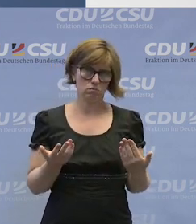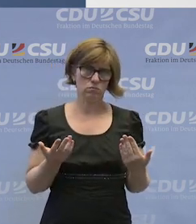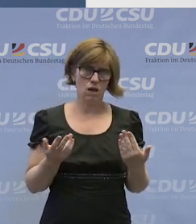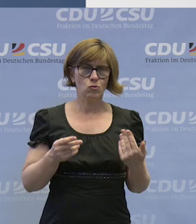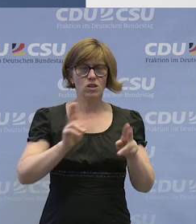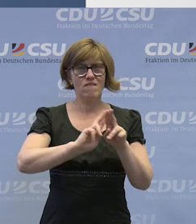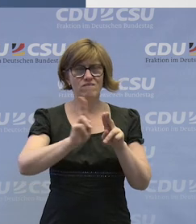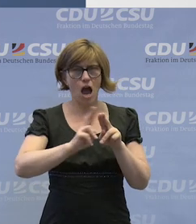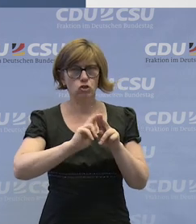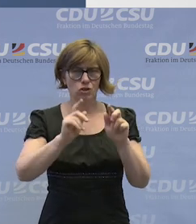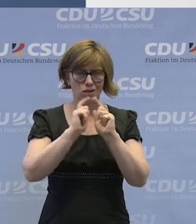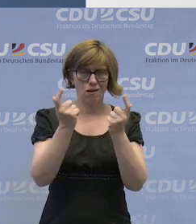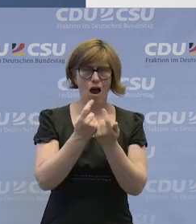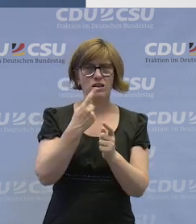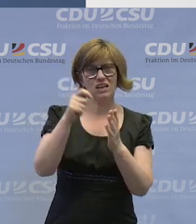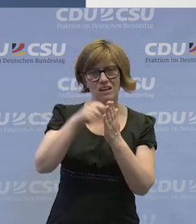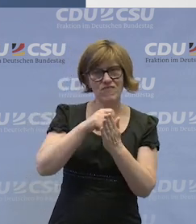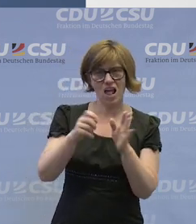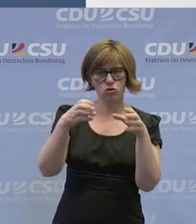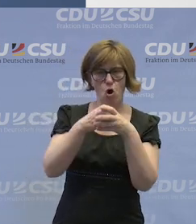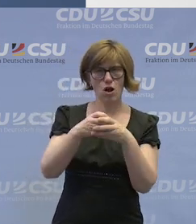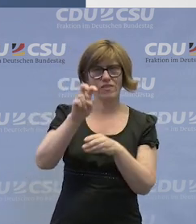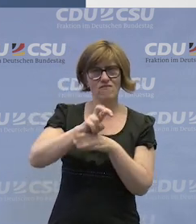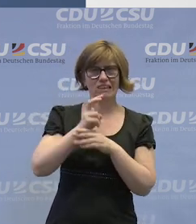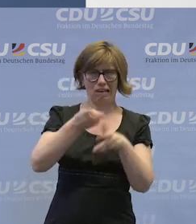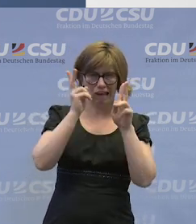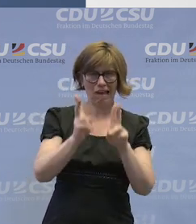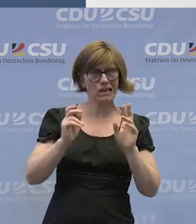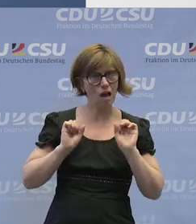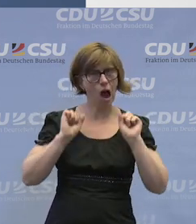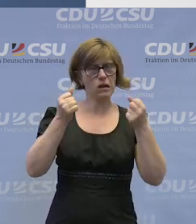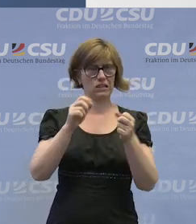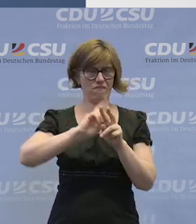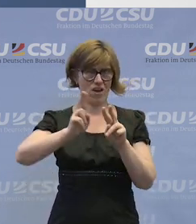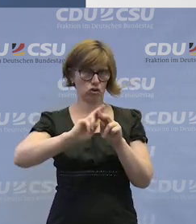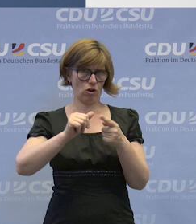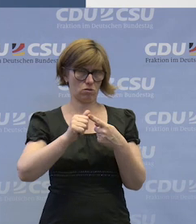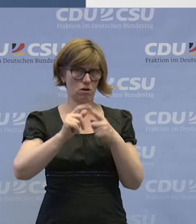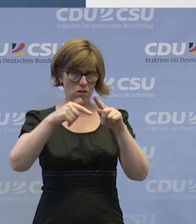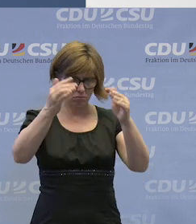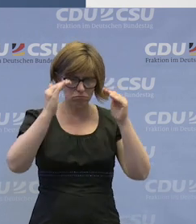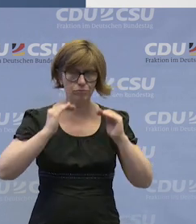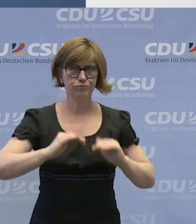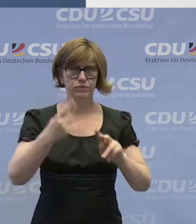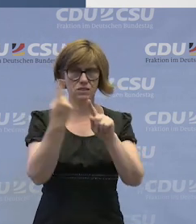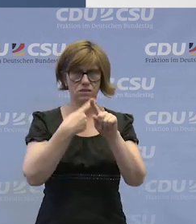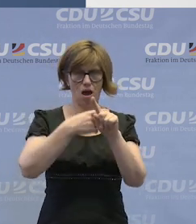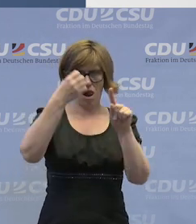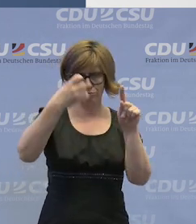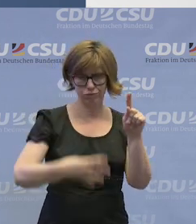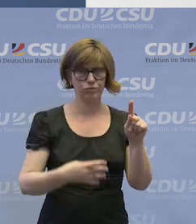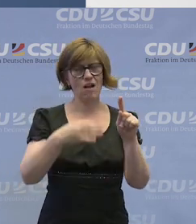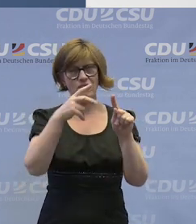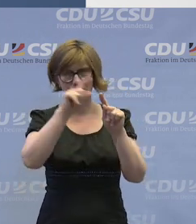Werkstätträte sind gewählte Organe, vertreten ihre Rechte aktiv in der Werkstatt. Dann sind unten eben auch Zahlen, in welcher